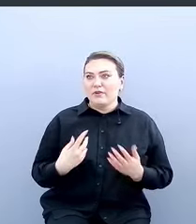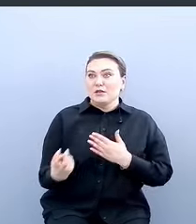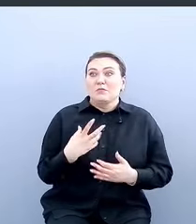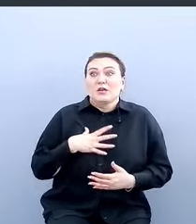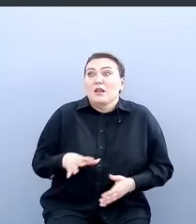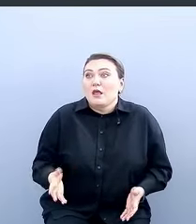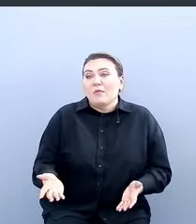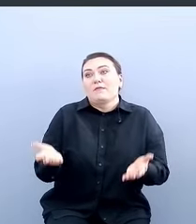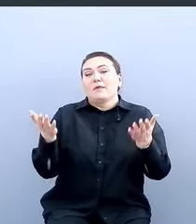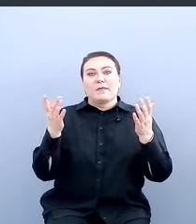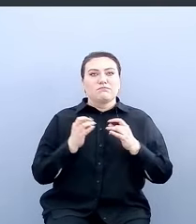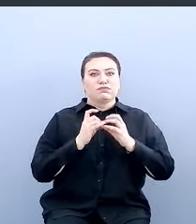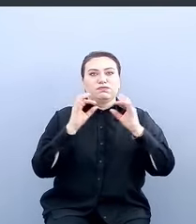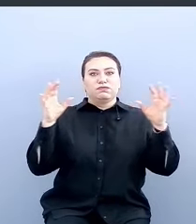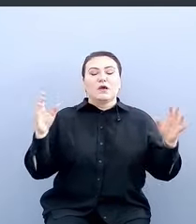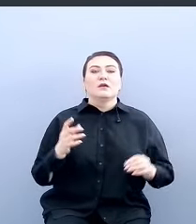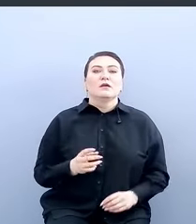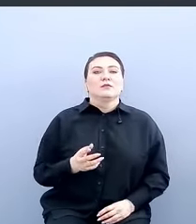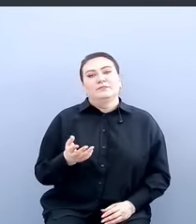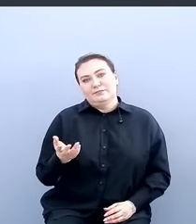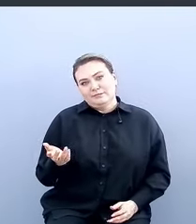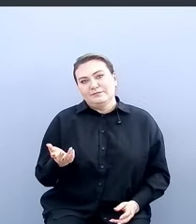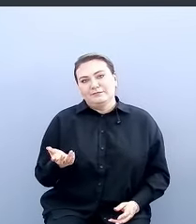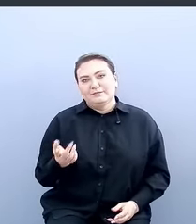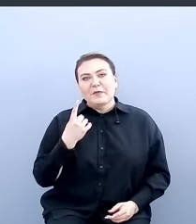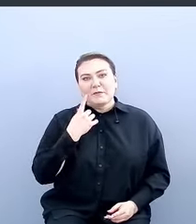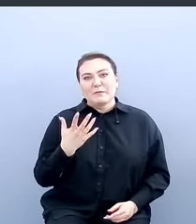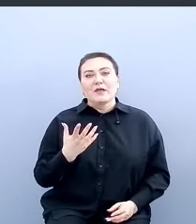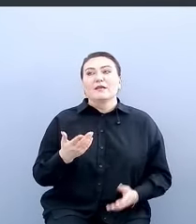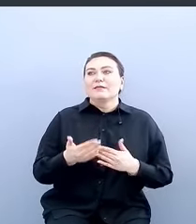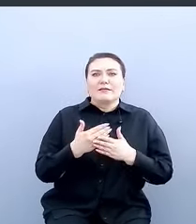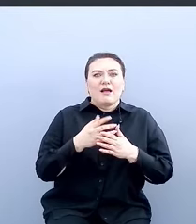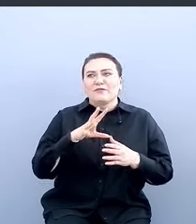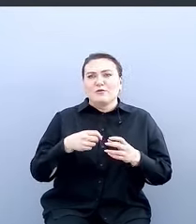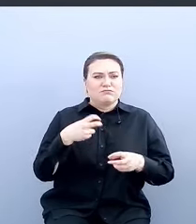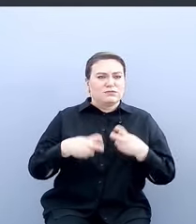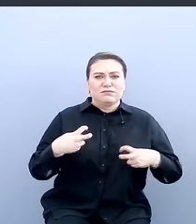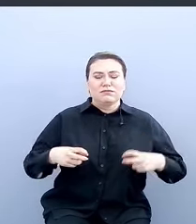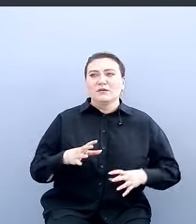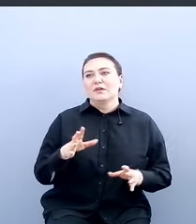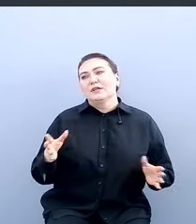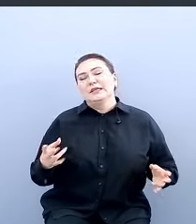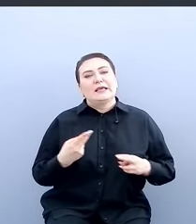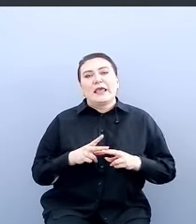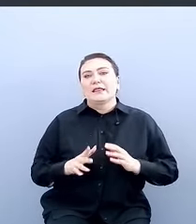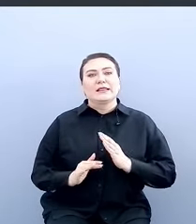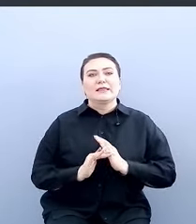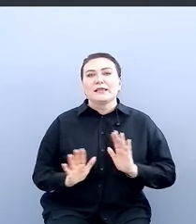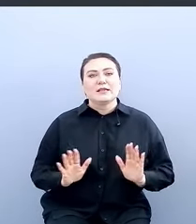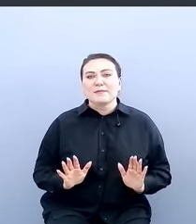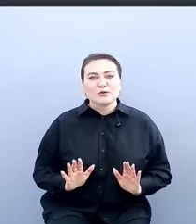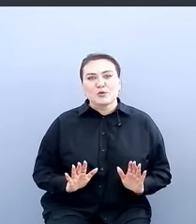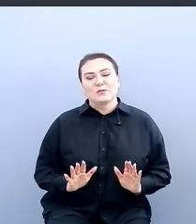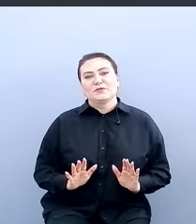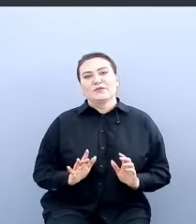не пришли, поэтому, конечно, ни в коем случае, сейчас все оторвем и так далее, и все идет по кругу, конечно же, не способствует никак